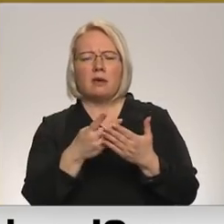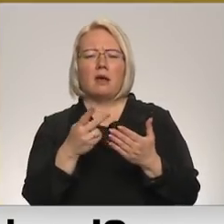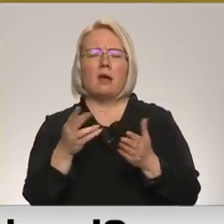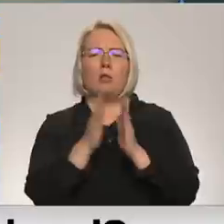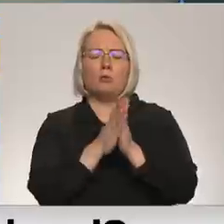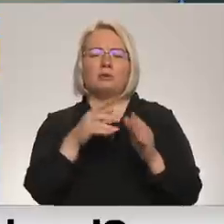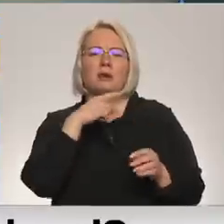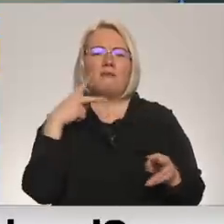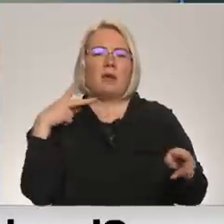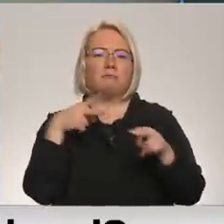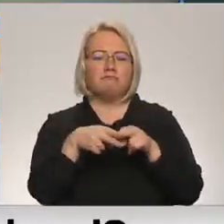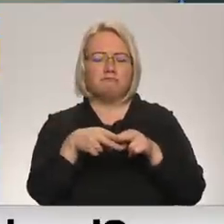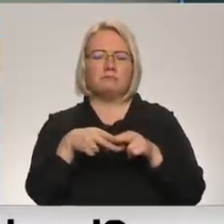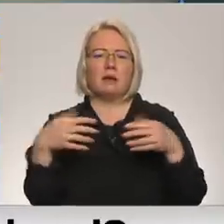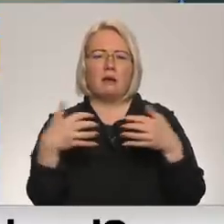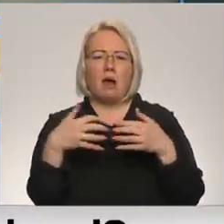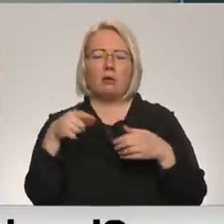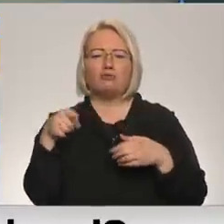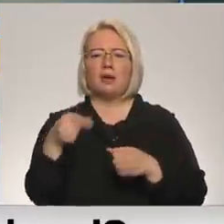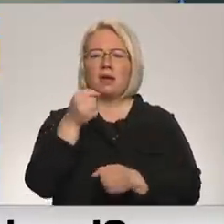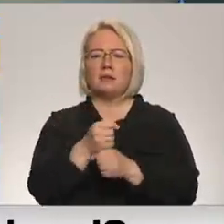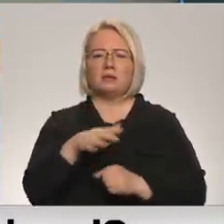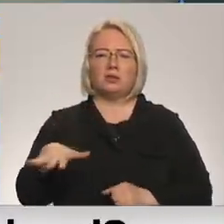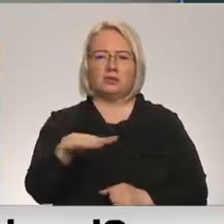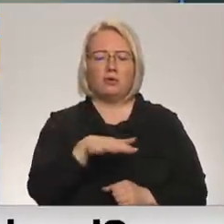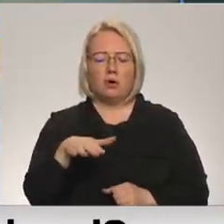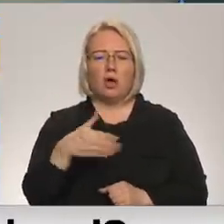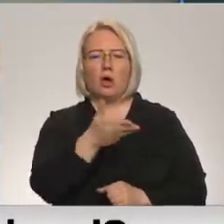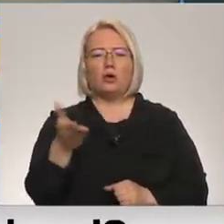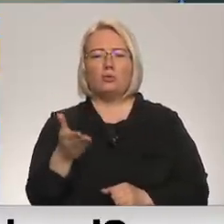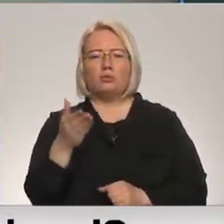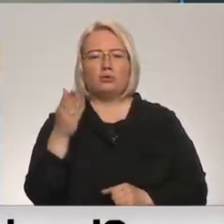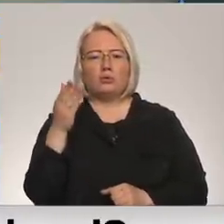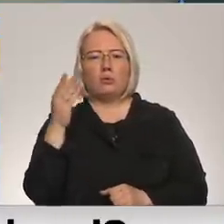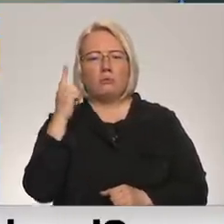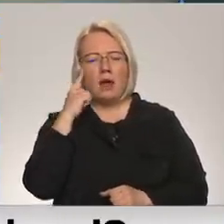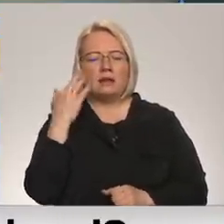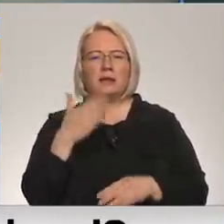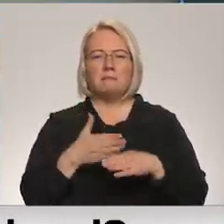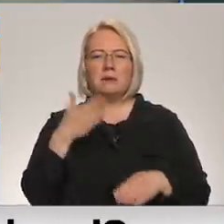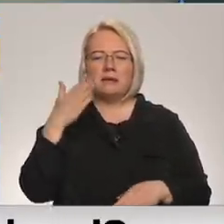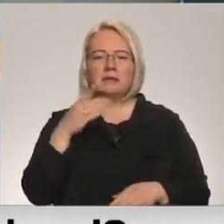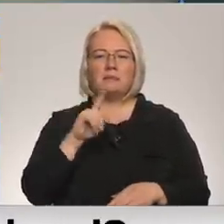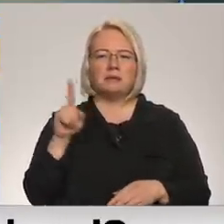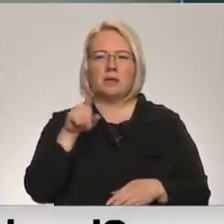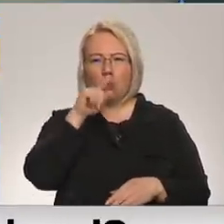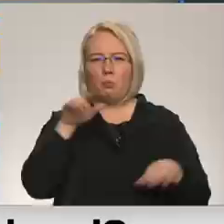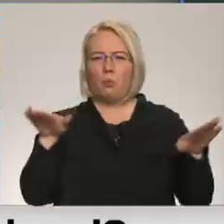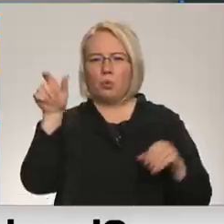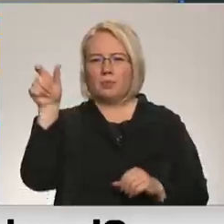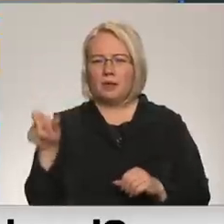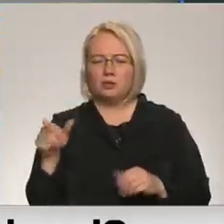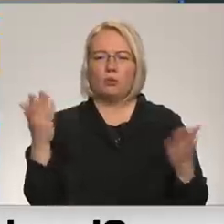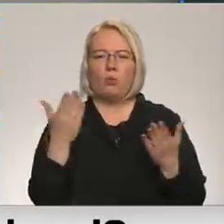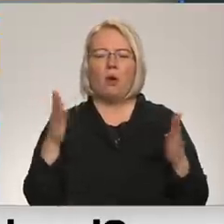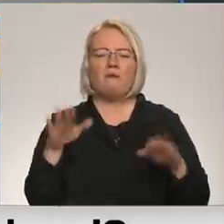kardarbību šajā stacijas zonā. Jūs saprāt, šobrīd, redzot šo situāciju, cik bīstams šobrīd ir Putins un ko mēs varam gaidīt no